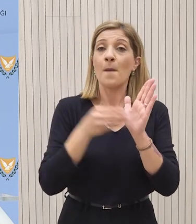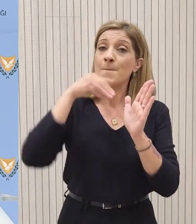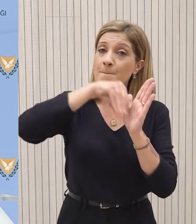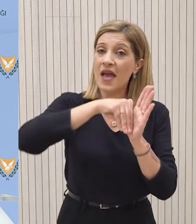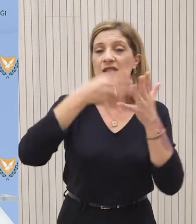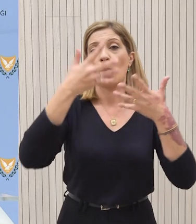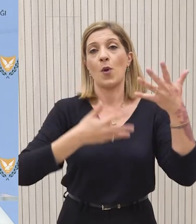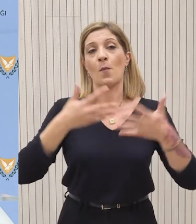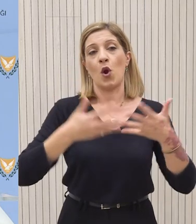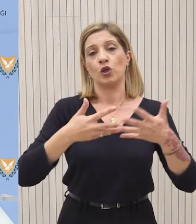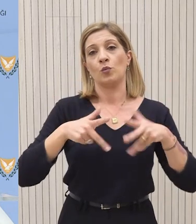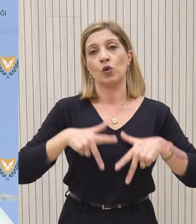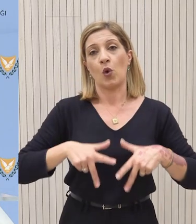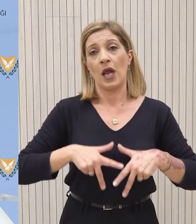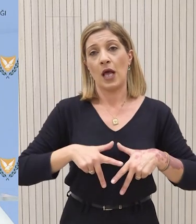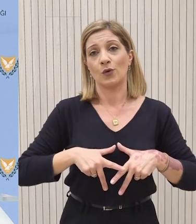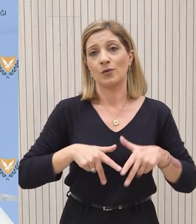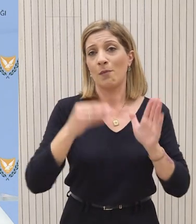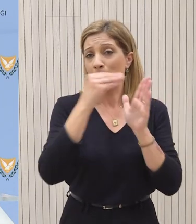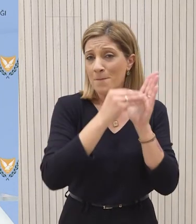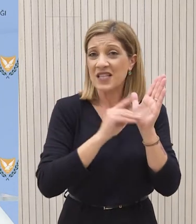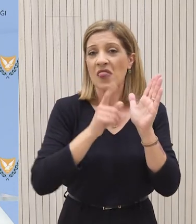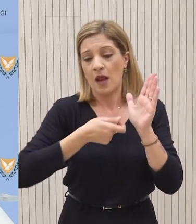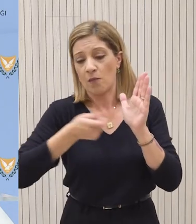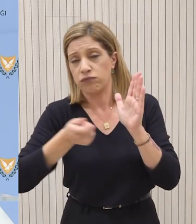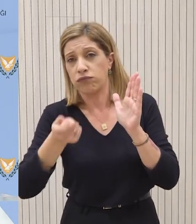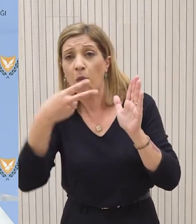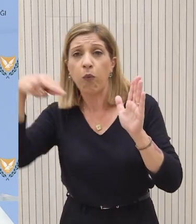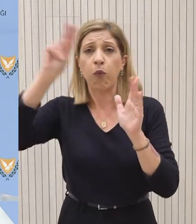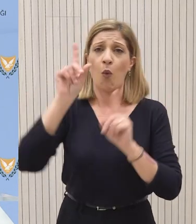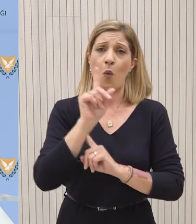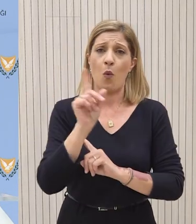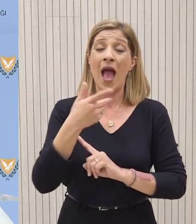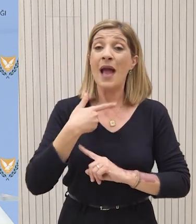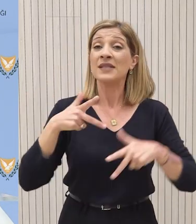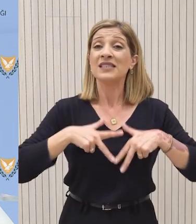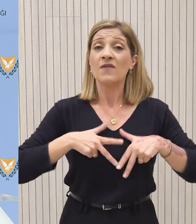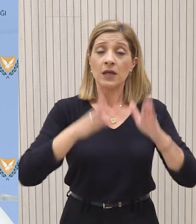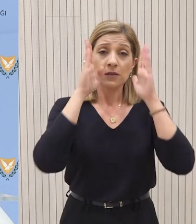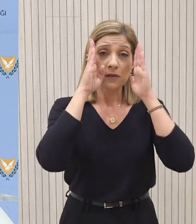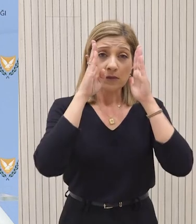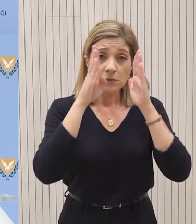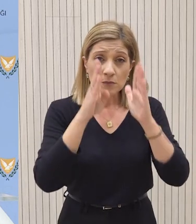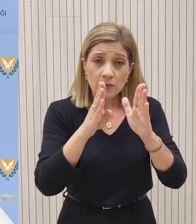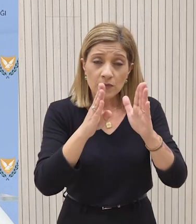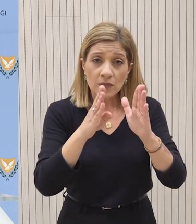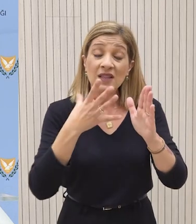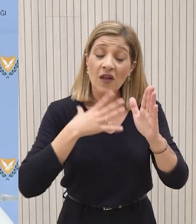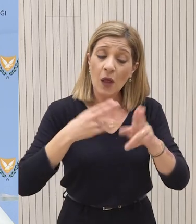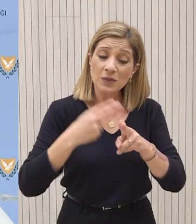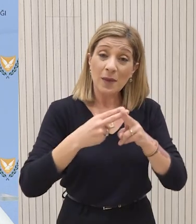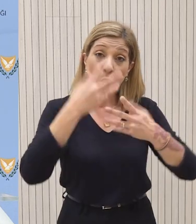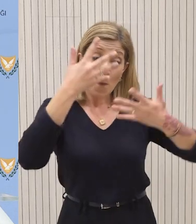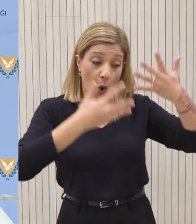προϋπολογισμούς του κράτους. Και εμείς ως κυβέρνηση επαναλαμβάνουμε για ακόμη μια φορά την προσήλωσή μας σε ένα πλέον ασματικό